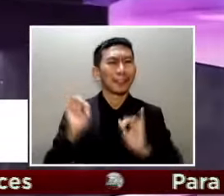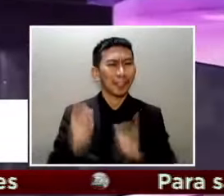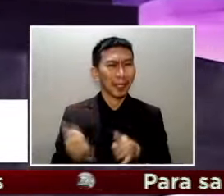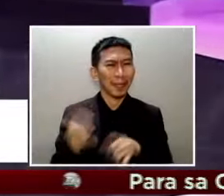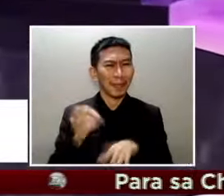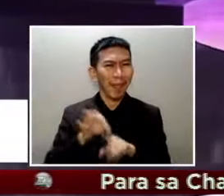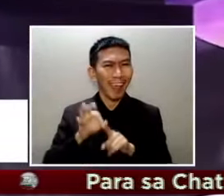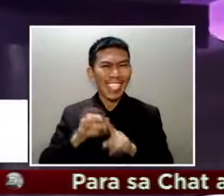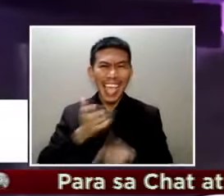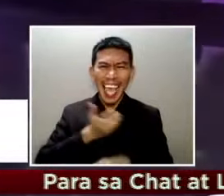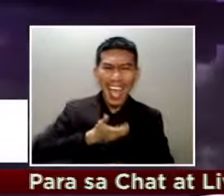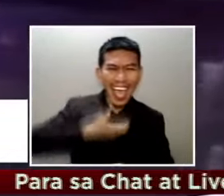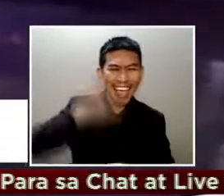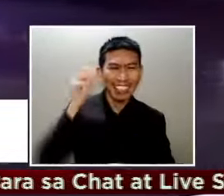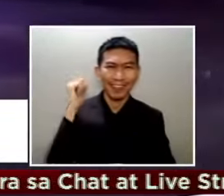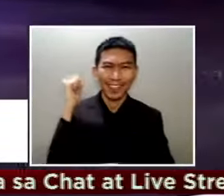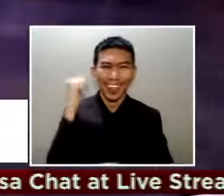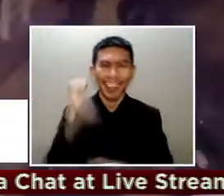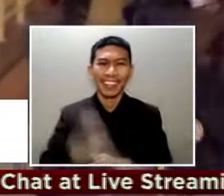kandidata.